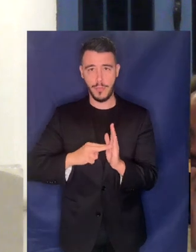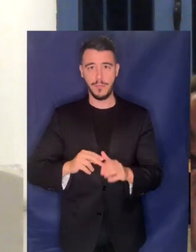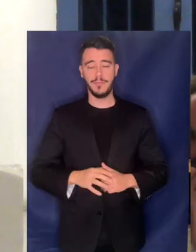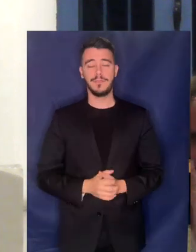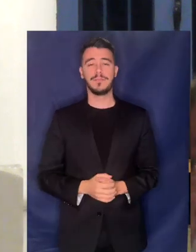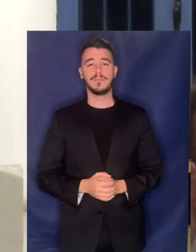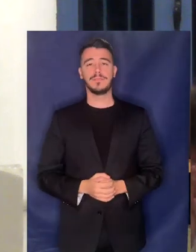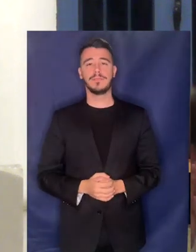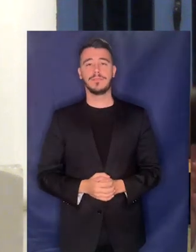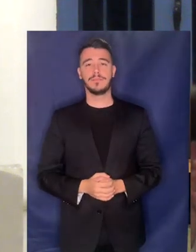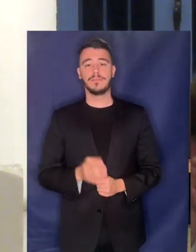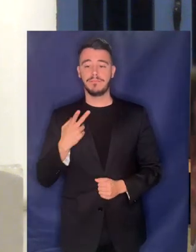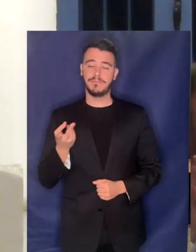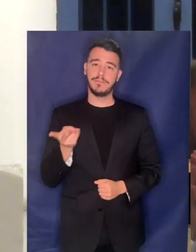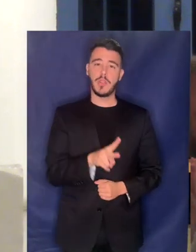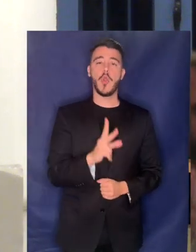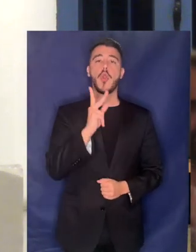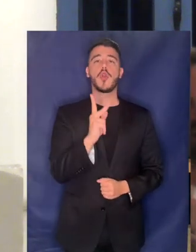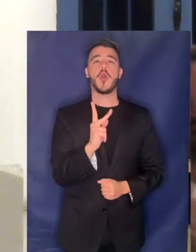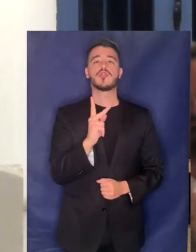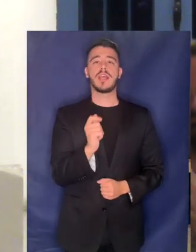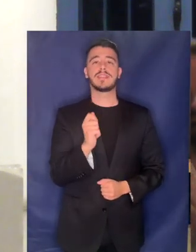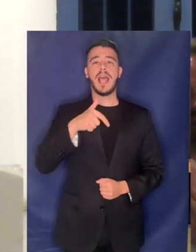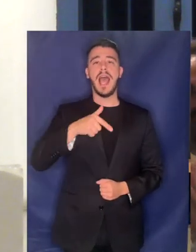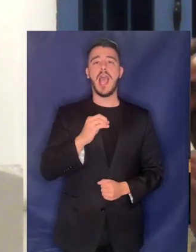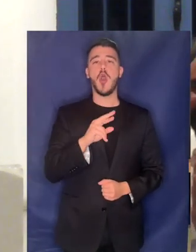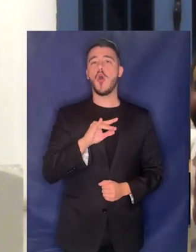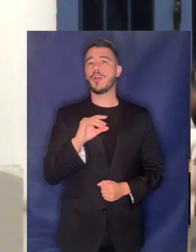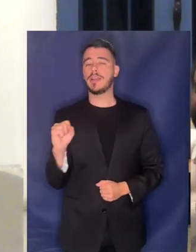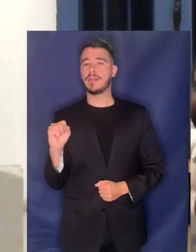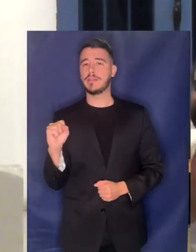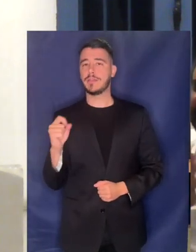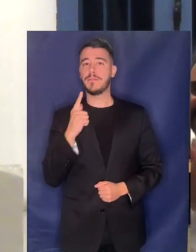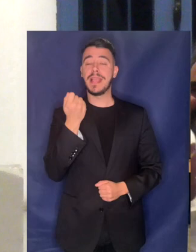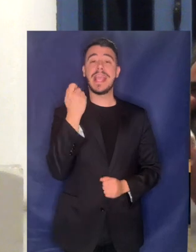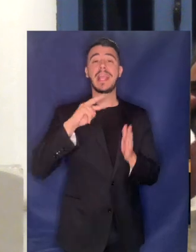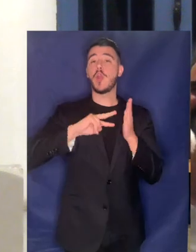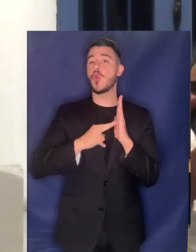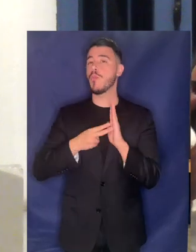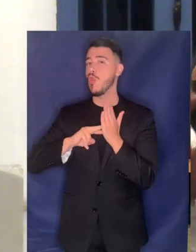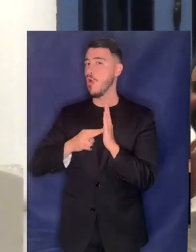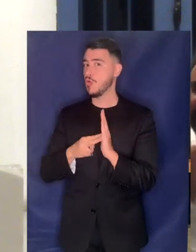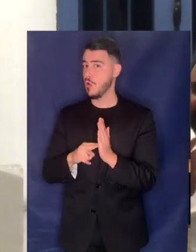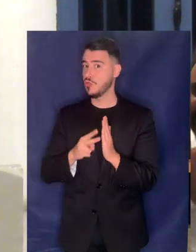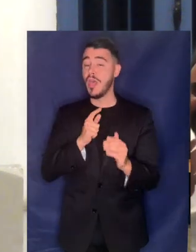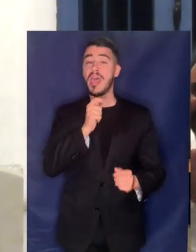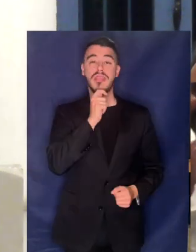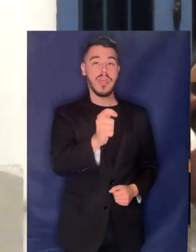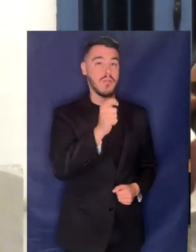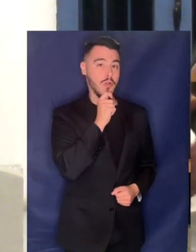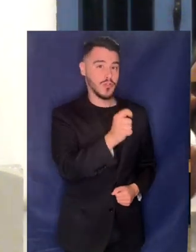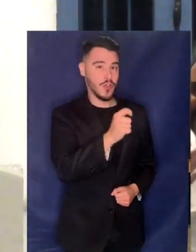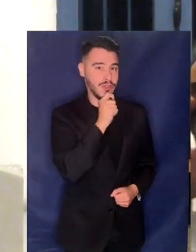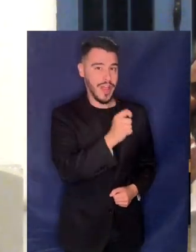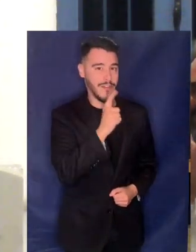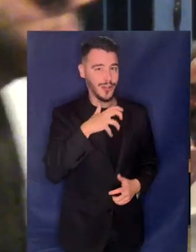Ο Κώστας ο Αγόρης είναι οικονομολόγος το δημοσιογράφος δεν έπρεπε